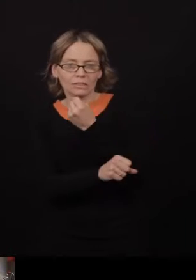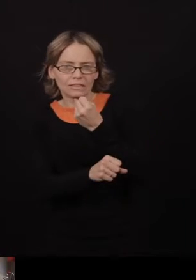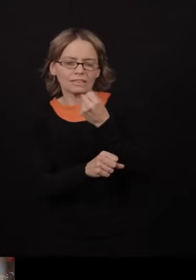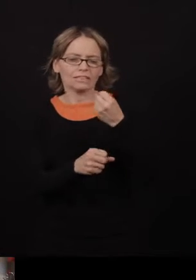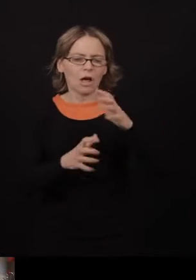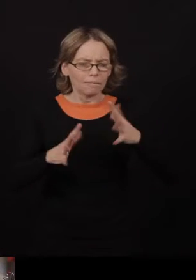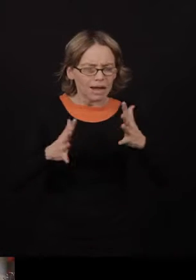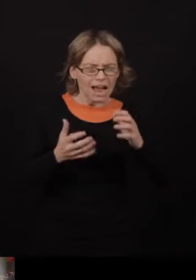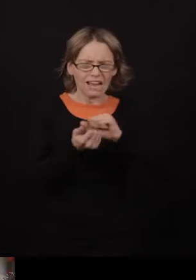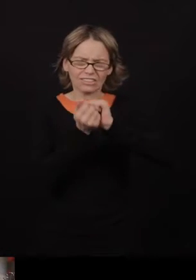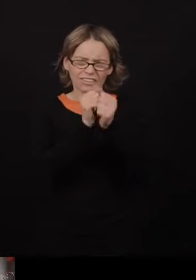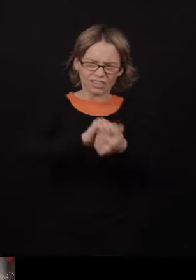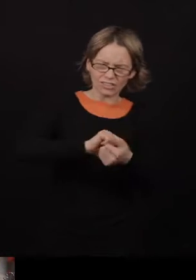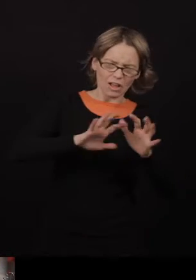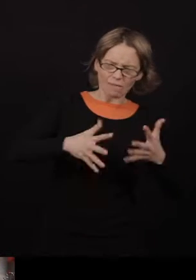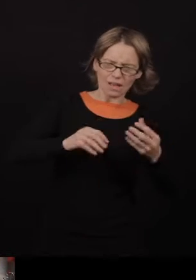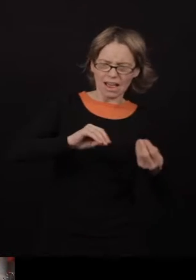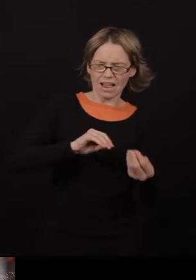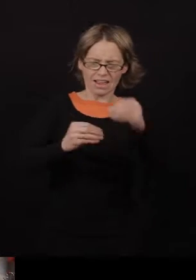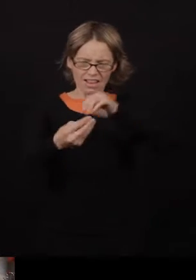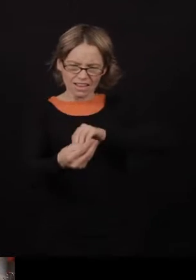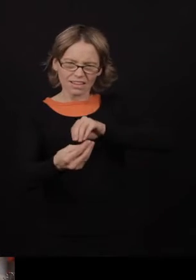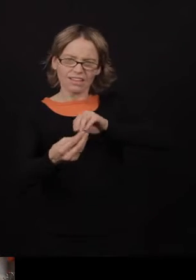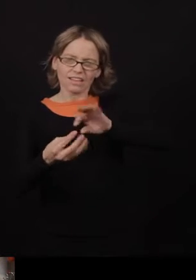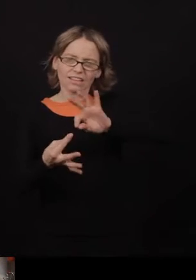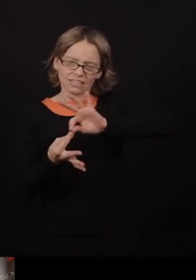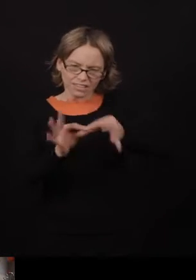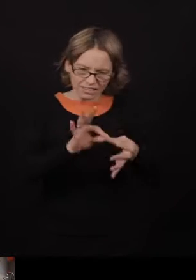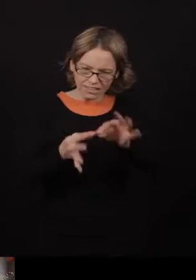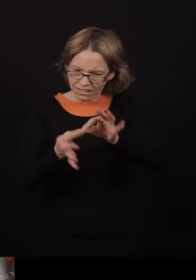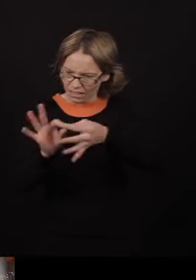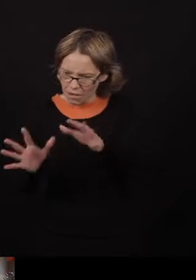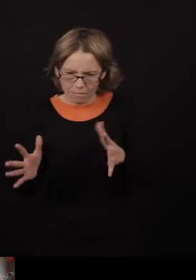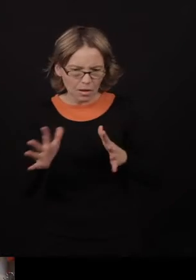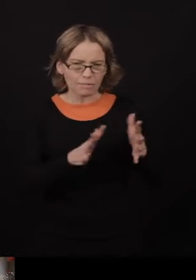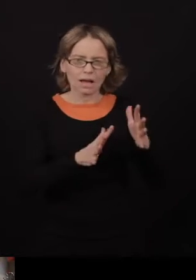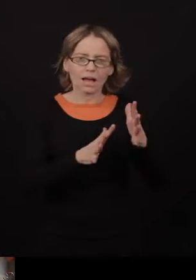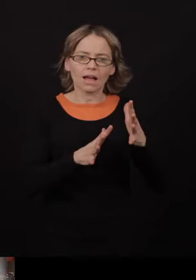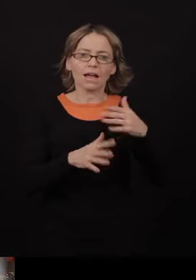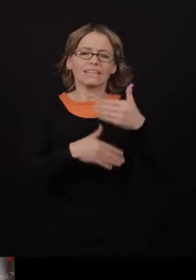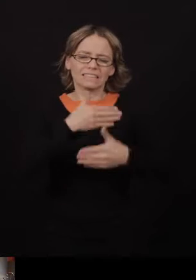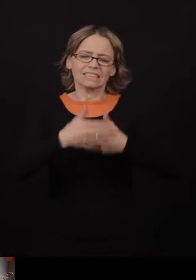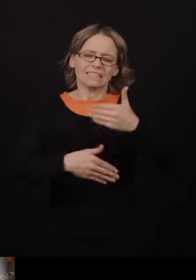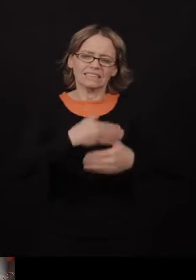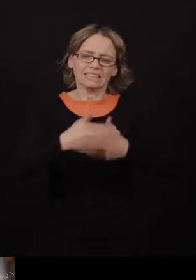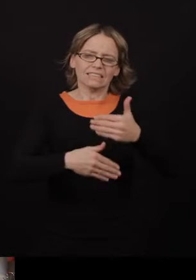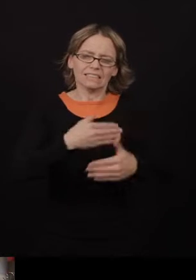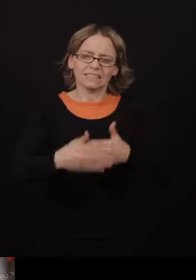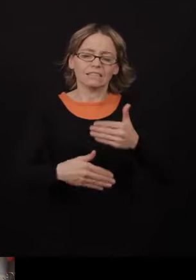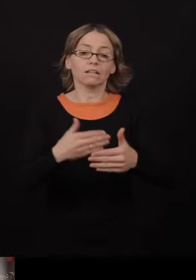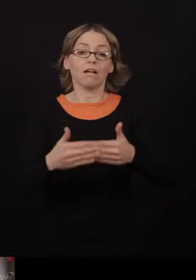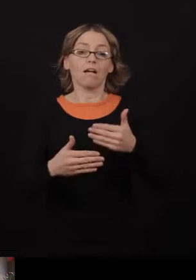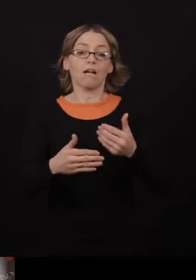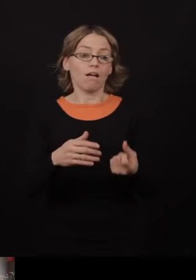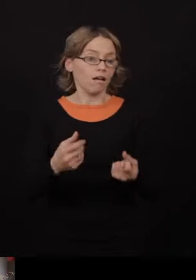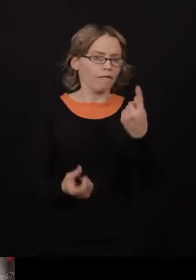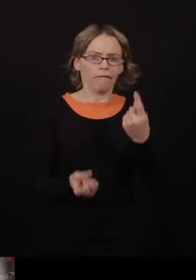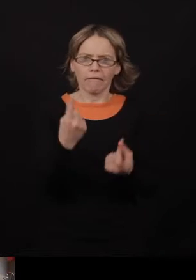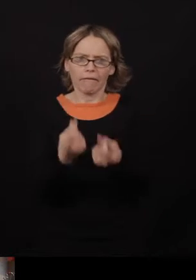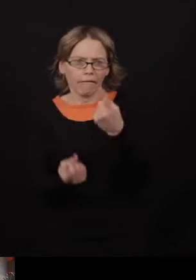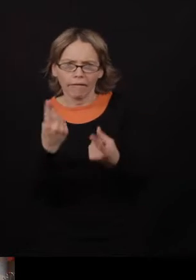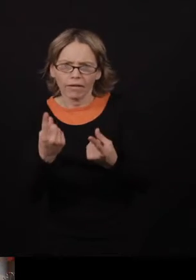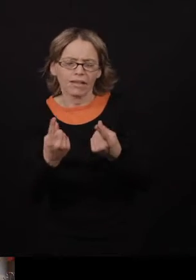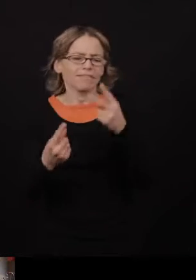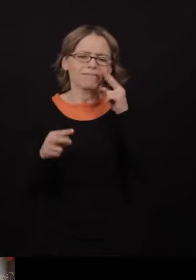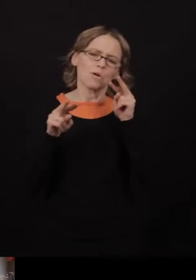je l'ai acheté. Et il a dit « Pourquoi tu ne l'utiliserais pas pour faire cette pièce ? Tu pourrais